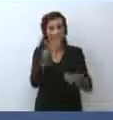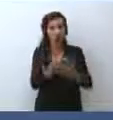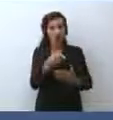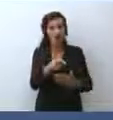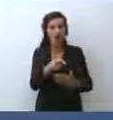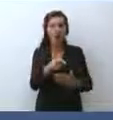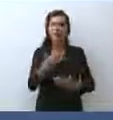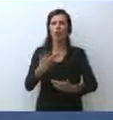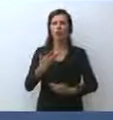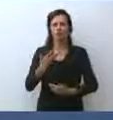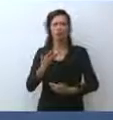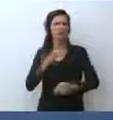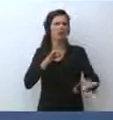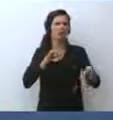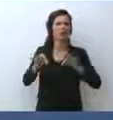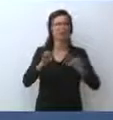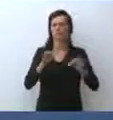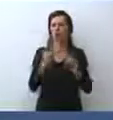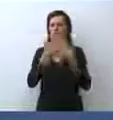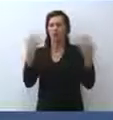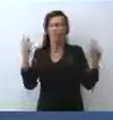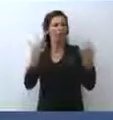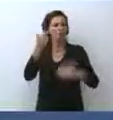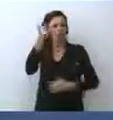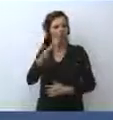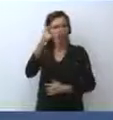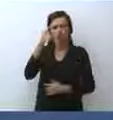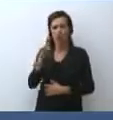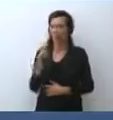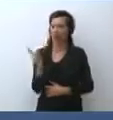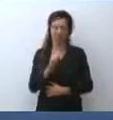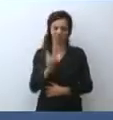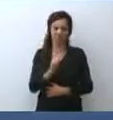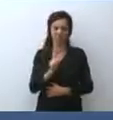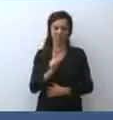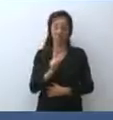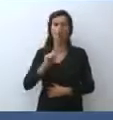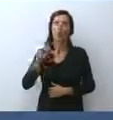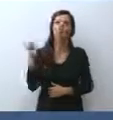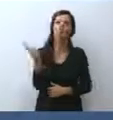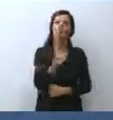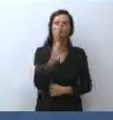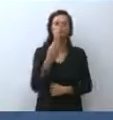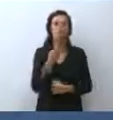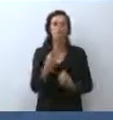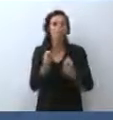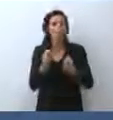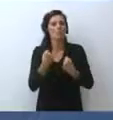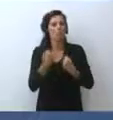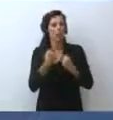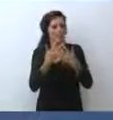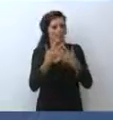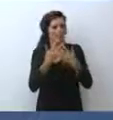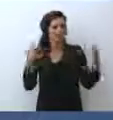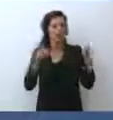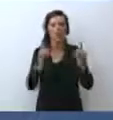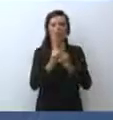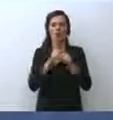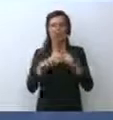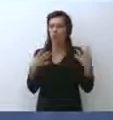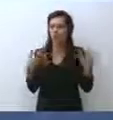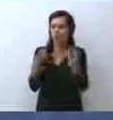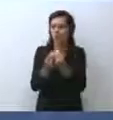delle strategie chiare, so cosa fare esattamente. Tutti, dalle grandi potenze alle unioni come la nostra,